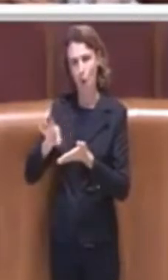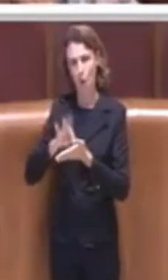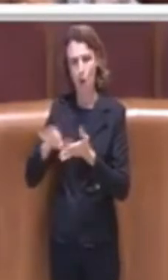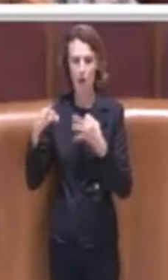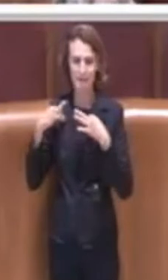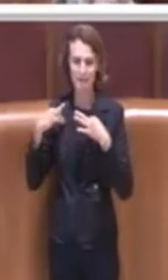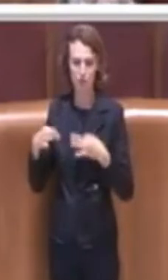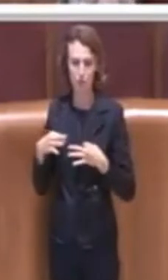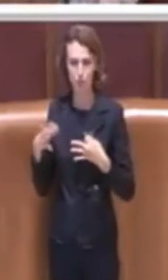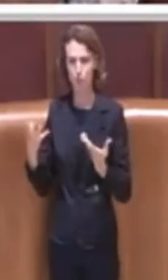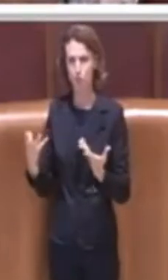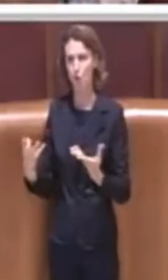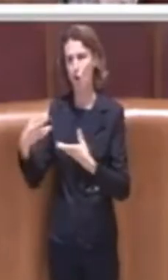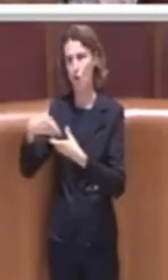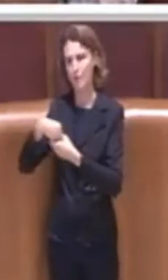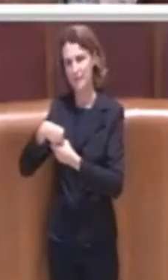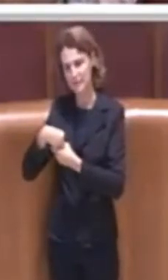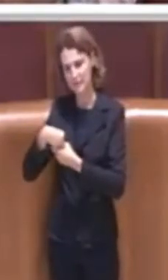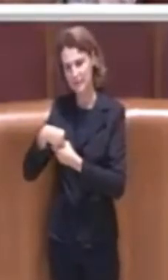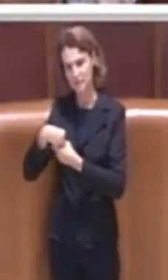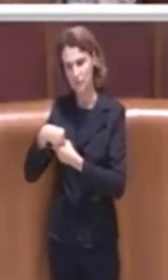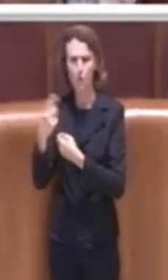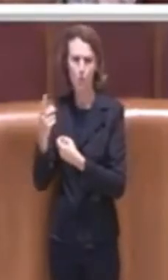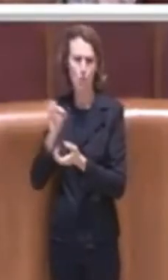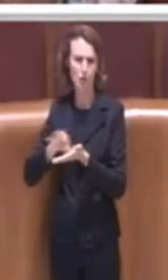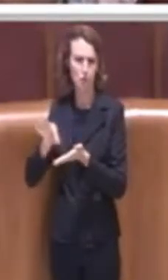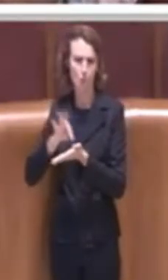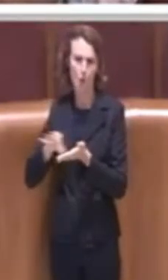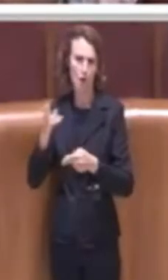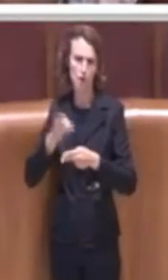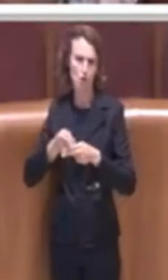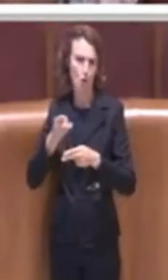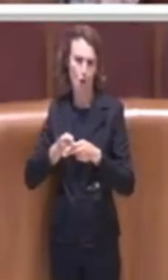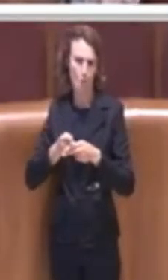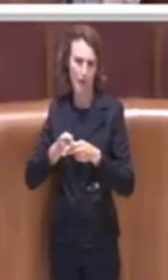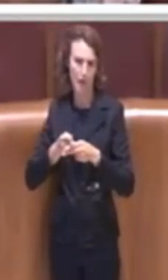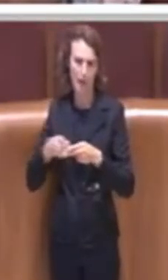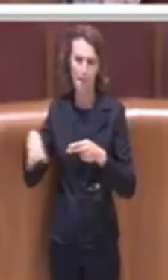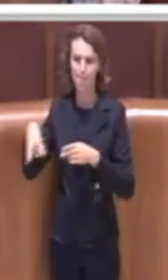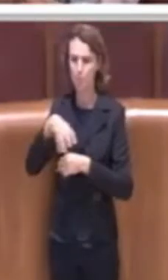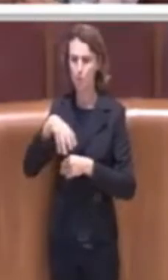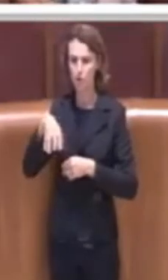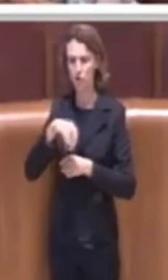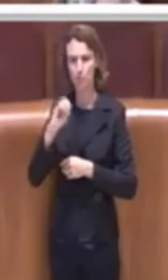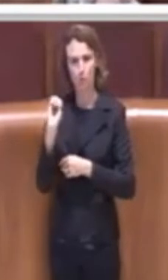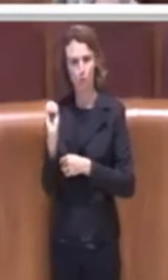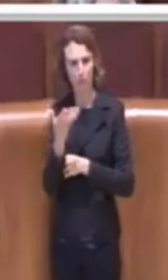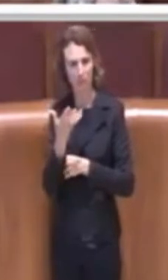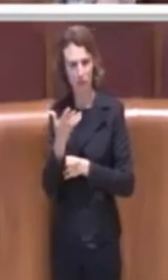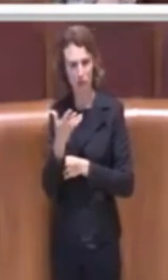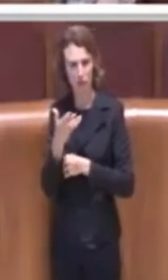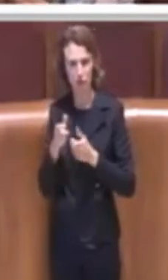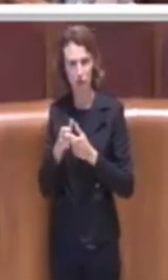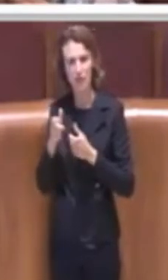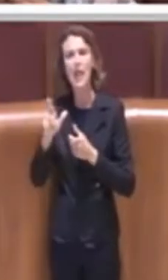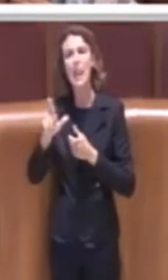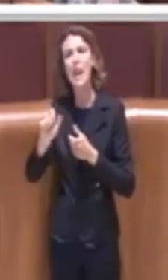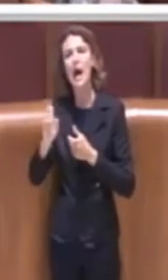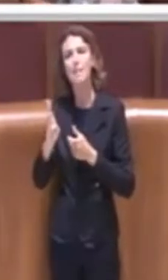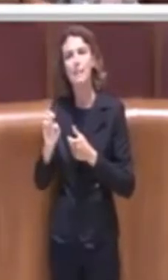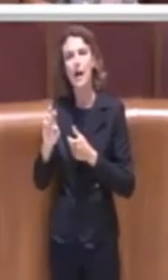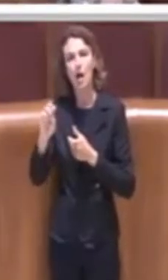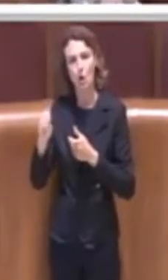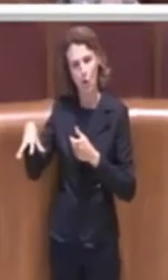una scuola di Roma Capitale, quindi del Municipio 15 di Labbaro. Una